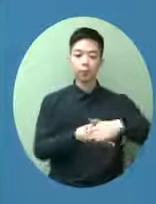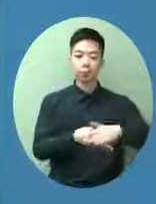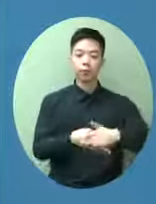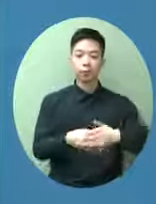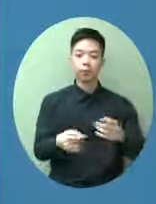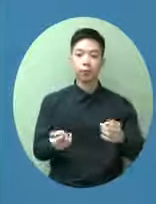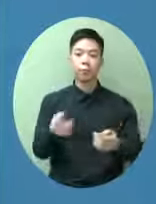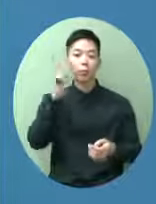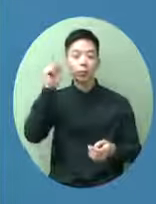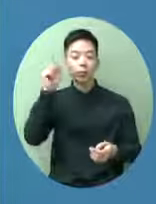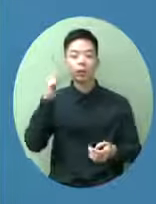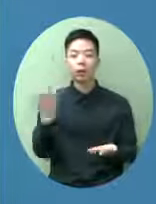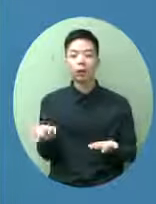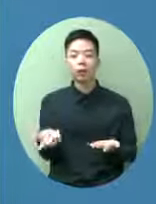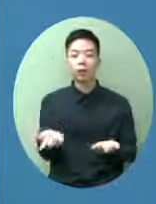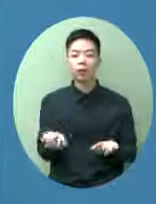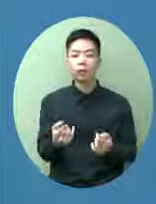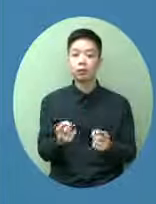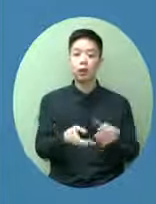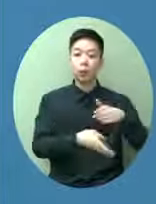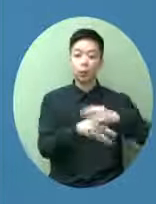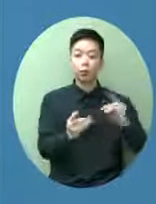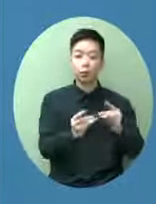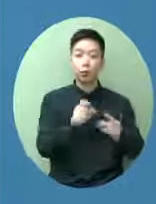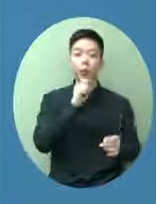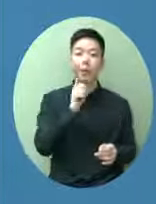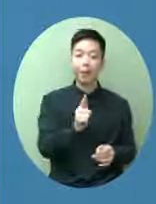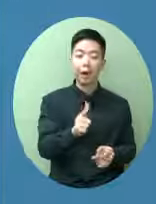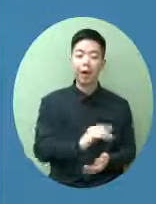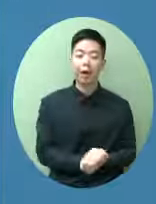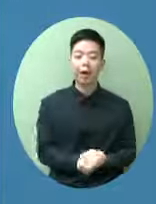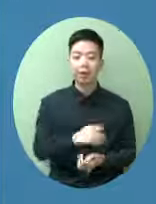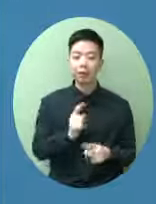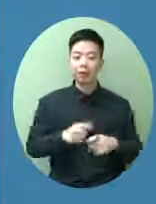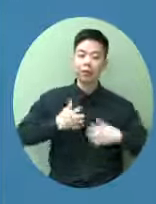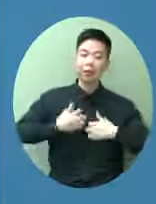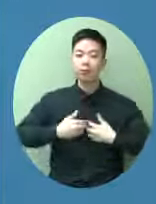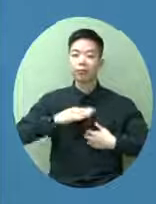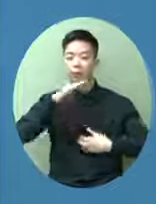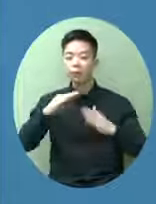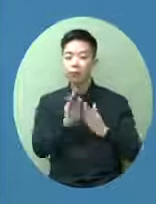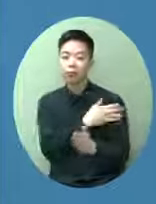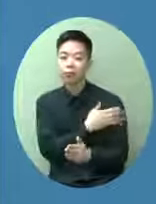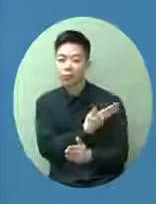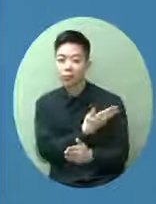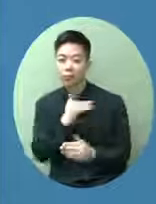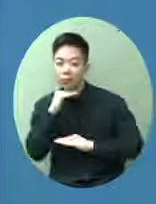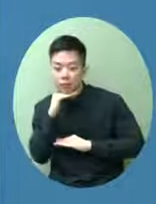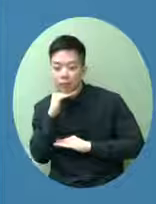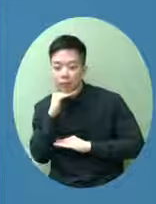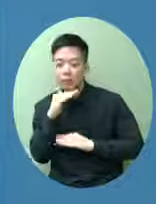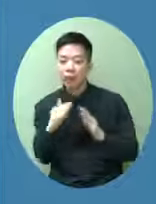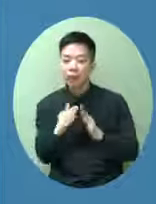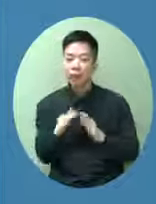希望能夠讓有很緊急需要外傭用工要回來的家庭